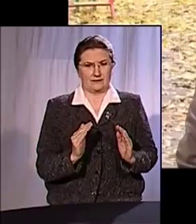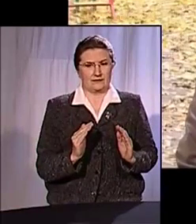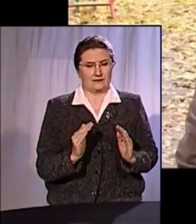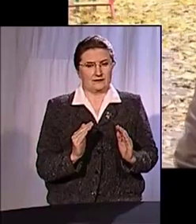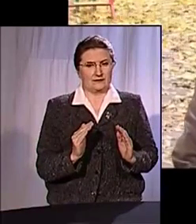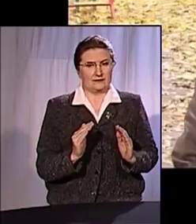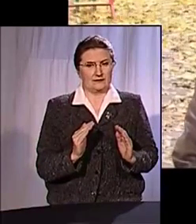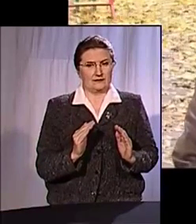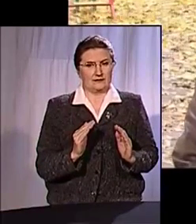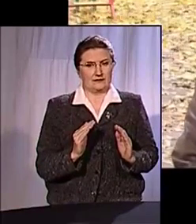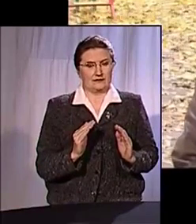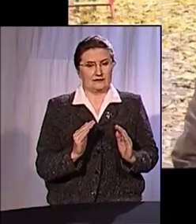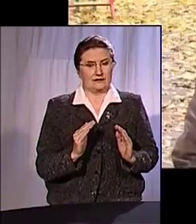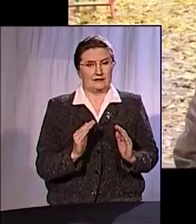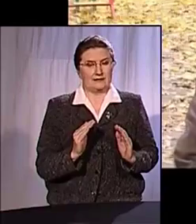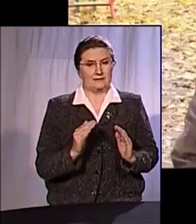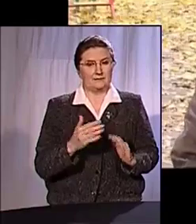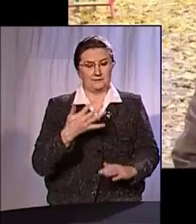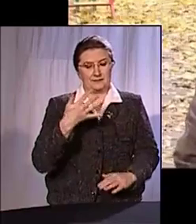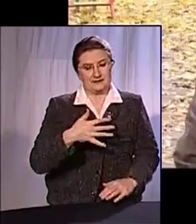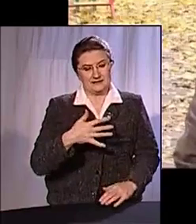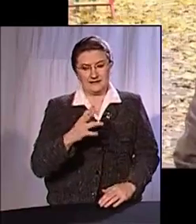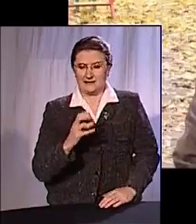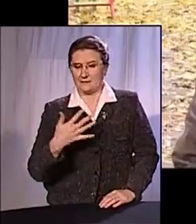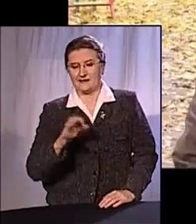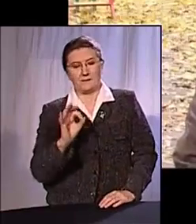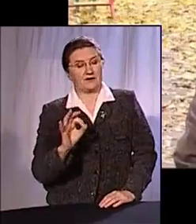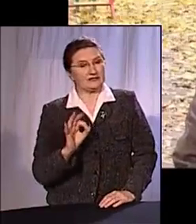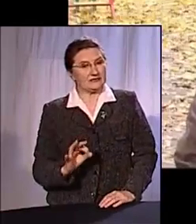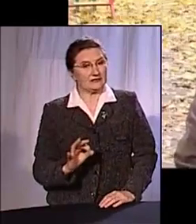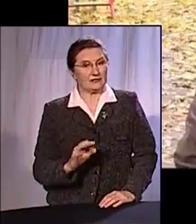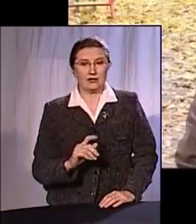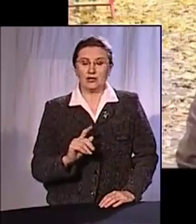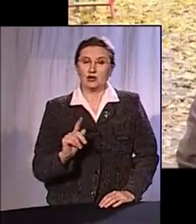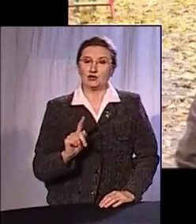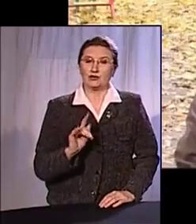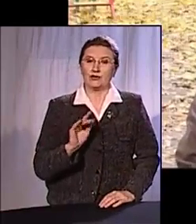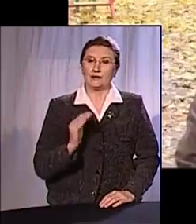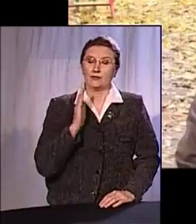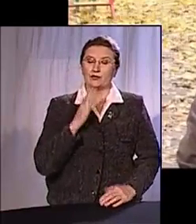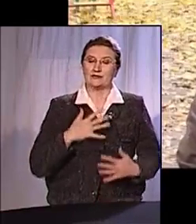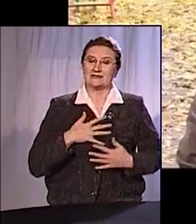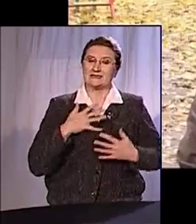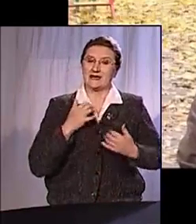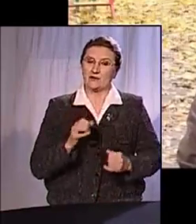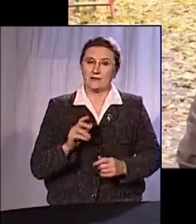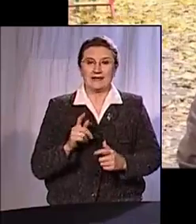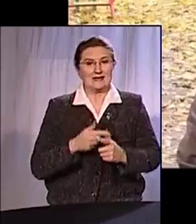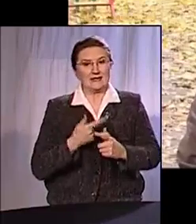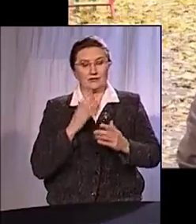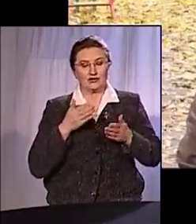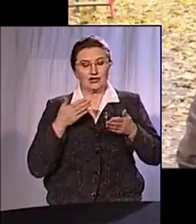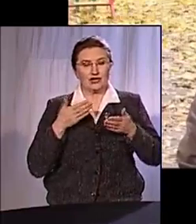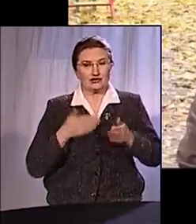И вот 50 на 50 процентов, что ребенок будет или здоровым, или же он будет